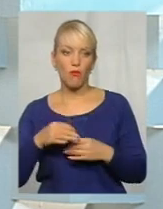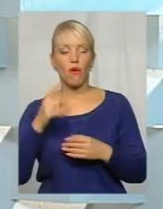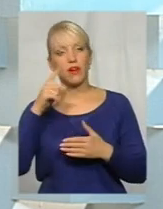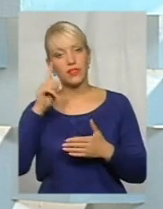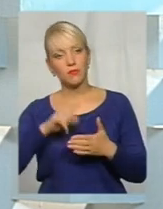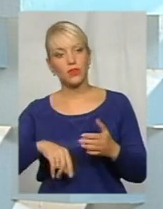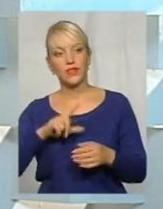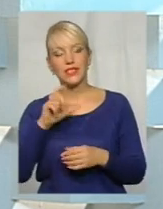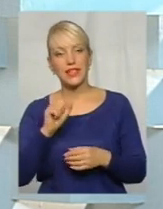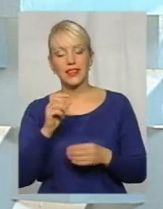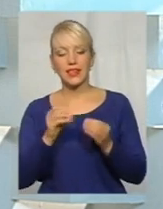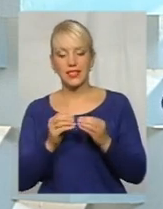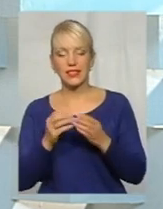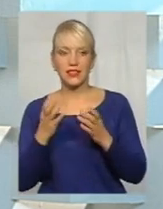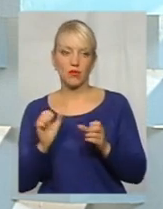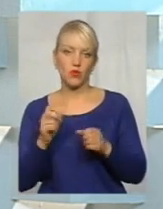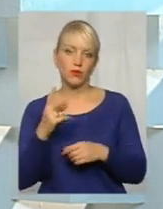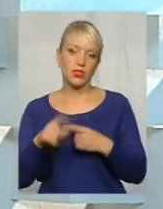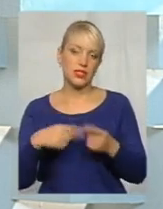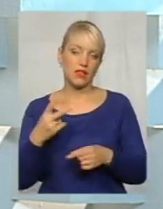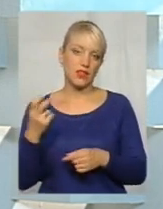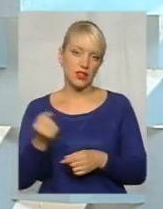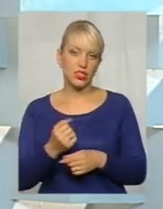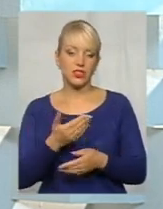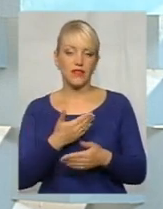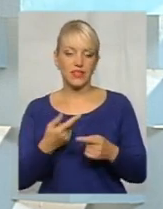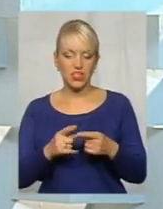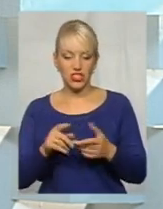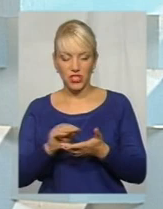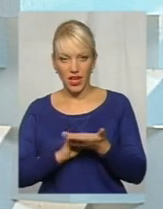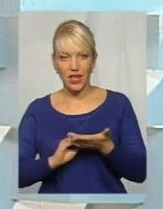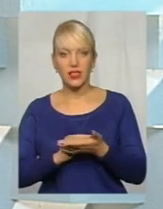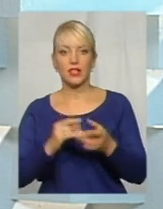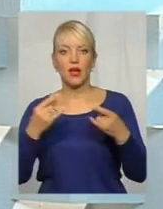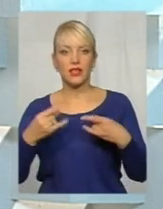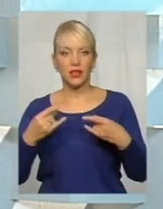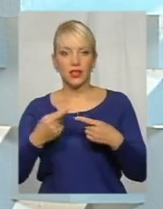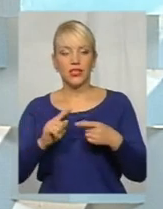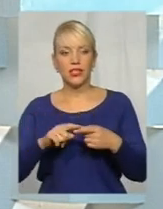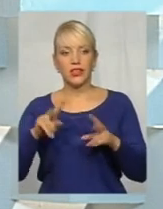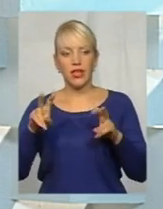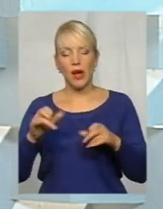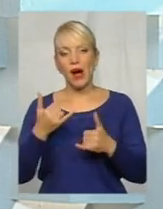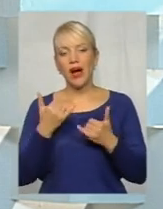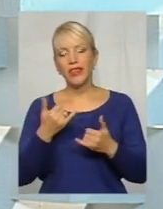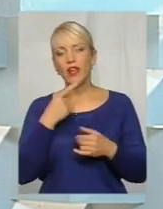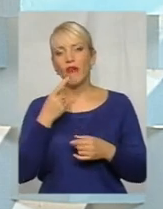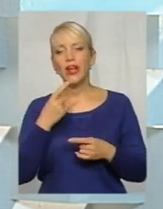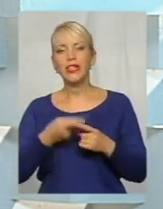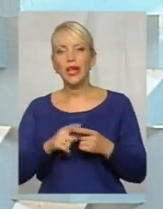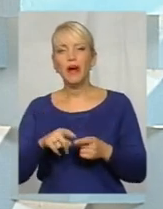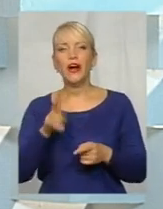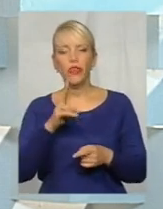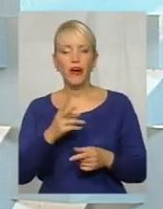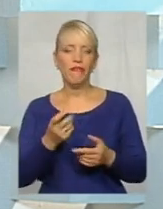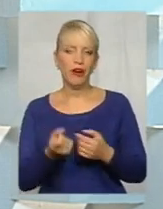Сподіваюся, за 10 днів, можливо, за 2 тижні, а у цій студії ми ще раз повернемося до цієї теми, а нині говоримо з тими, хто виявив бажання